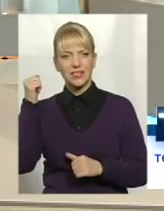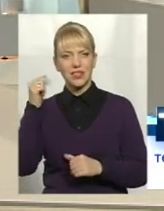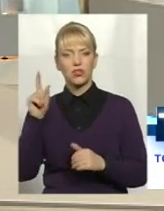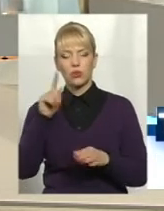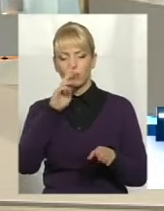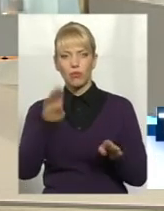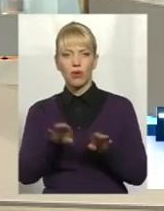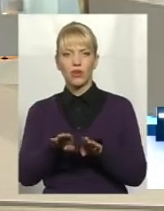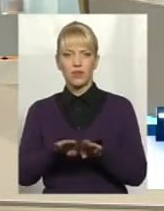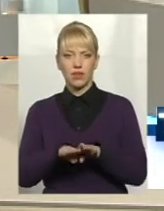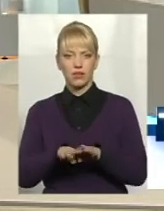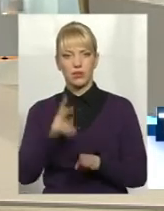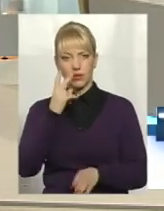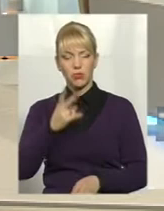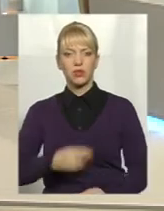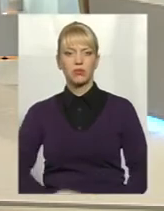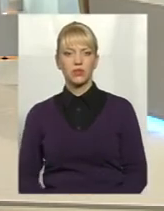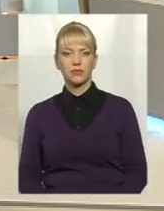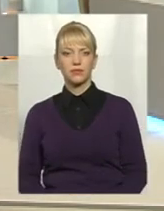порівняти. Давайте подивимось.